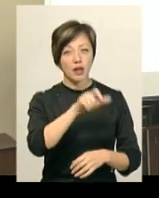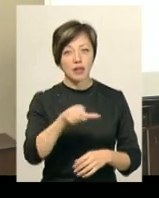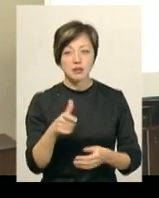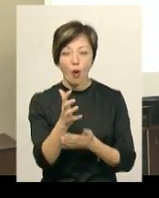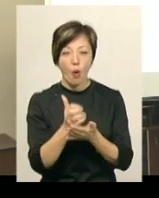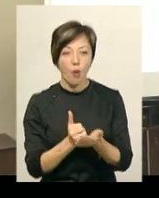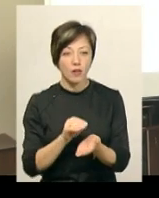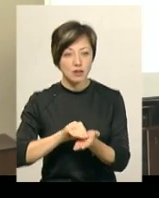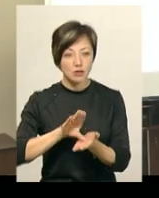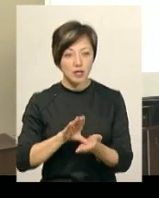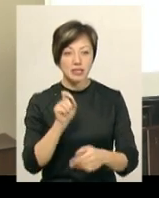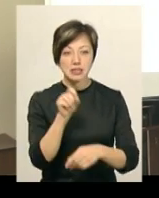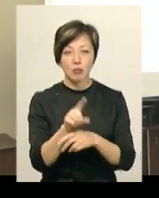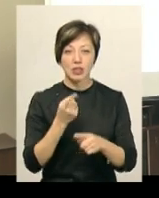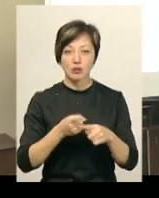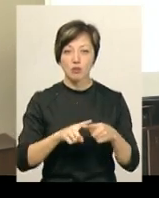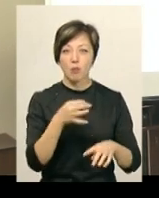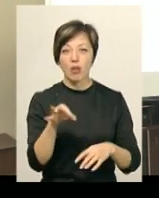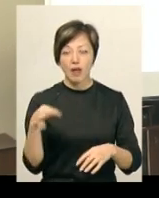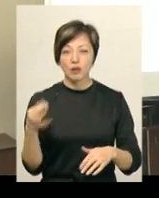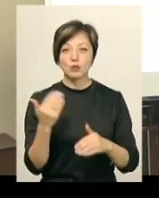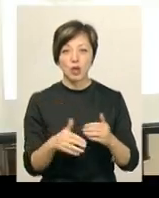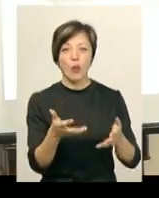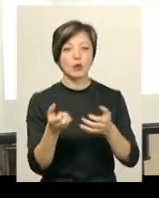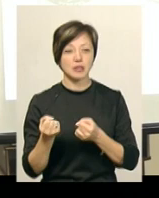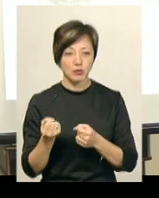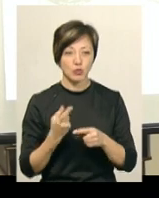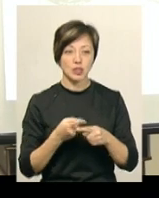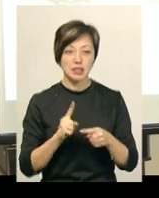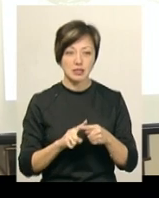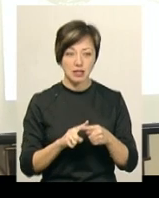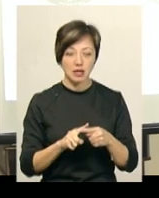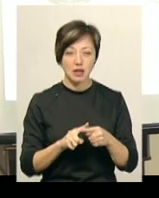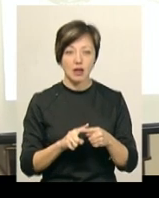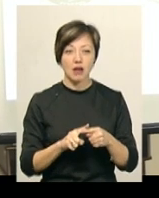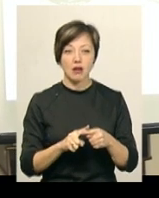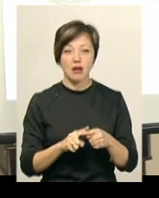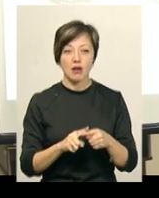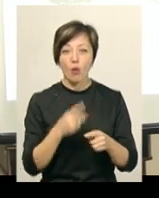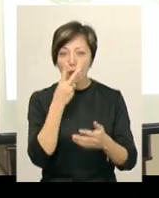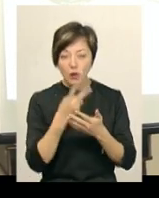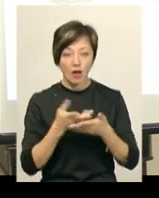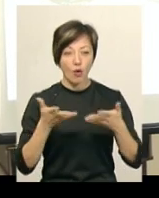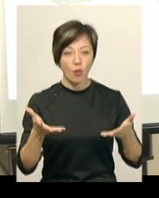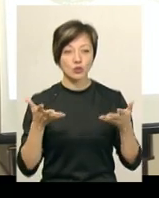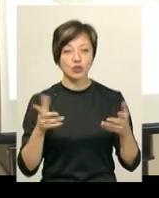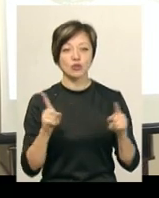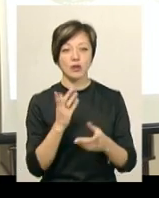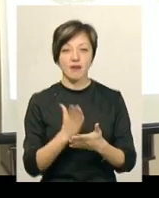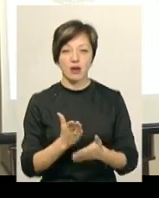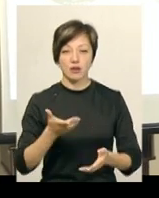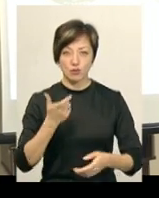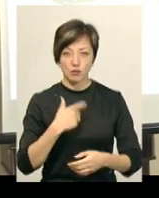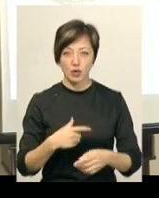колекціонерів, вони вже замовляють цю монету і вони вже її отримують. Це унаочнення того, що є собою